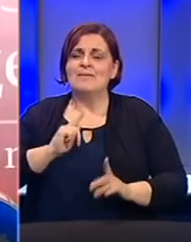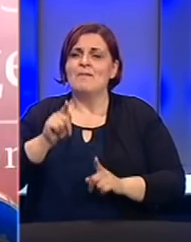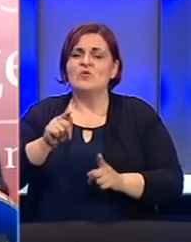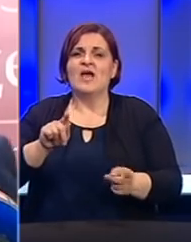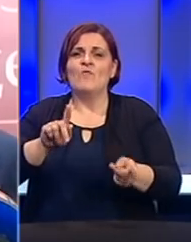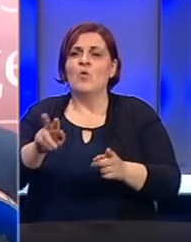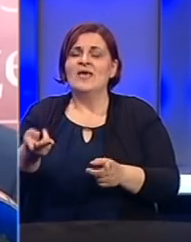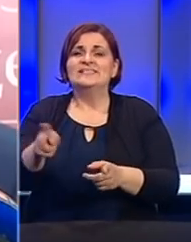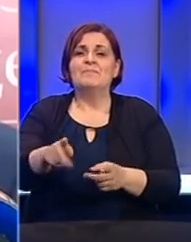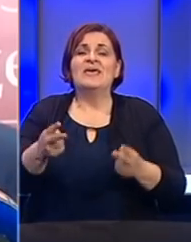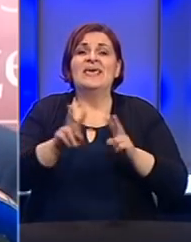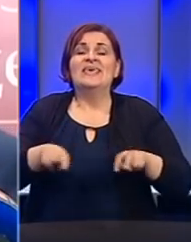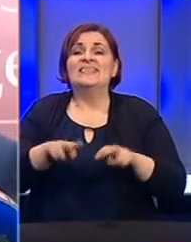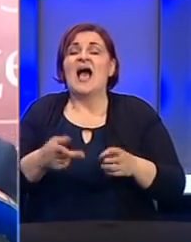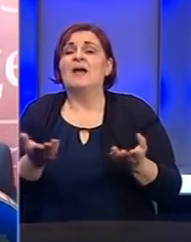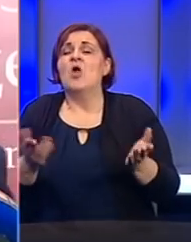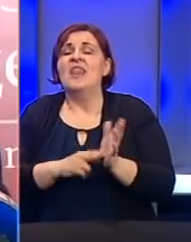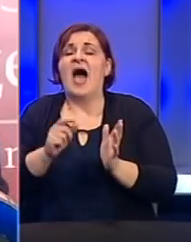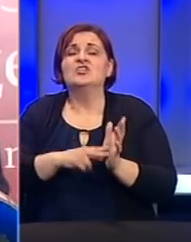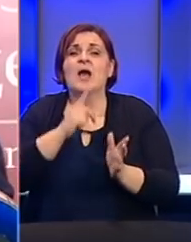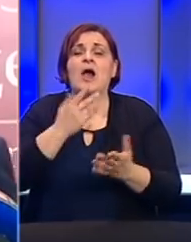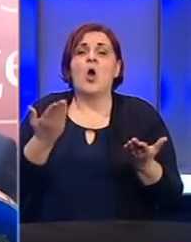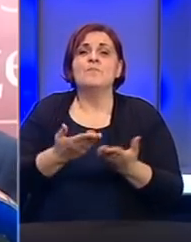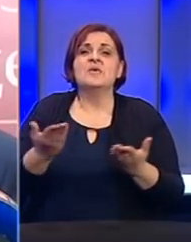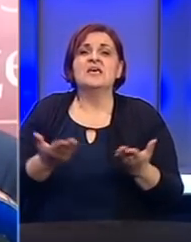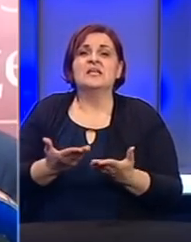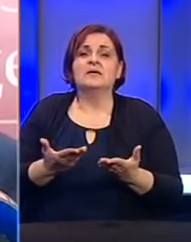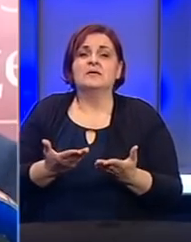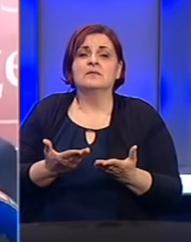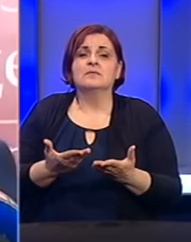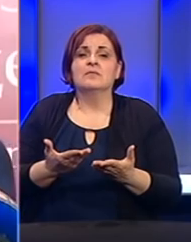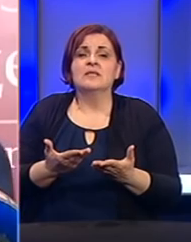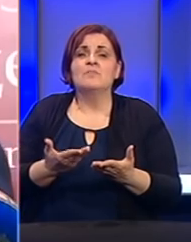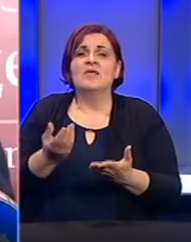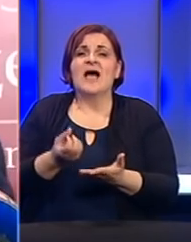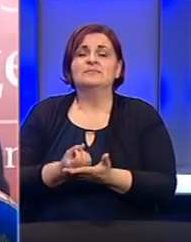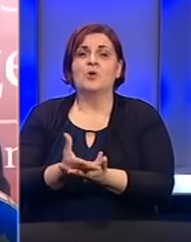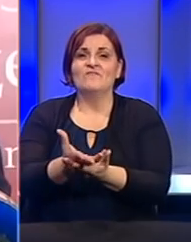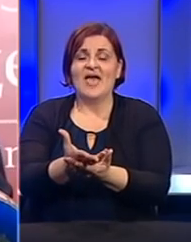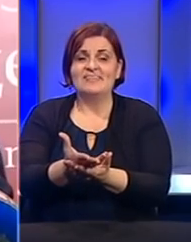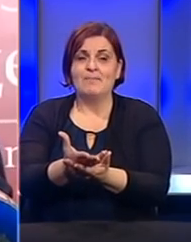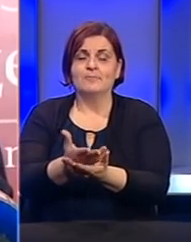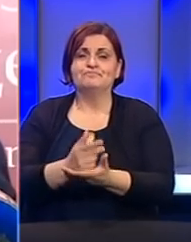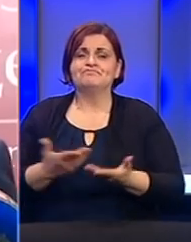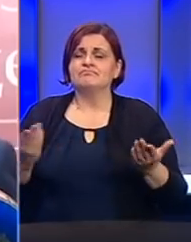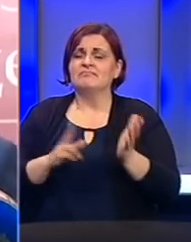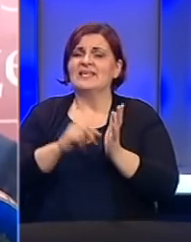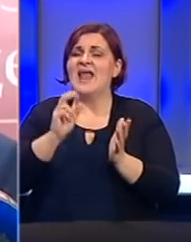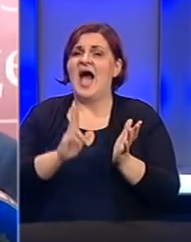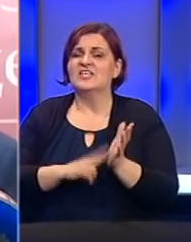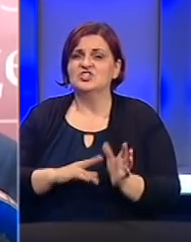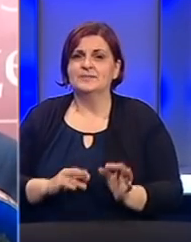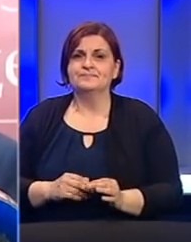za njega i tragamo za način na koji mi to mogli da provedemo na neki način